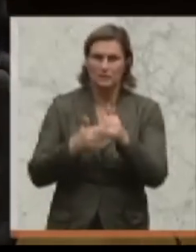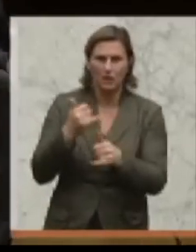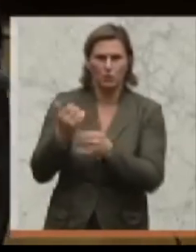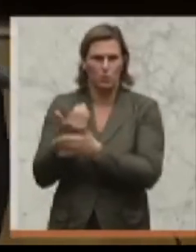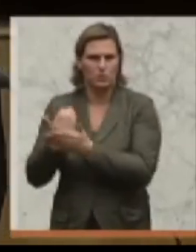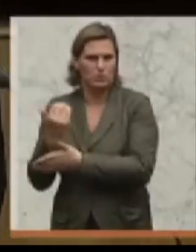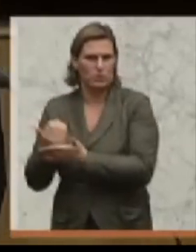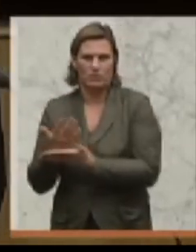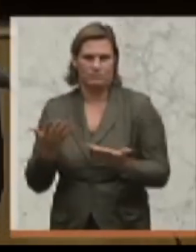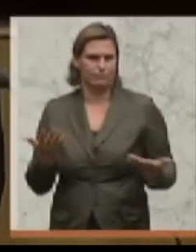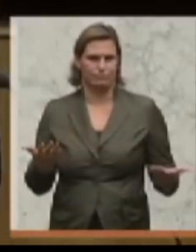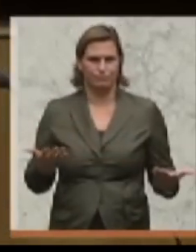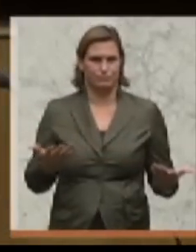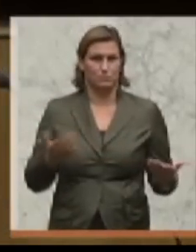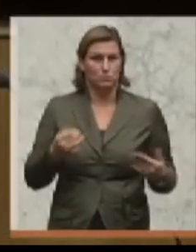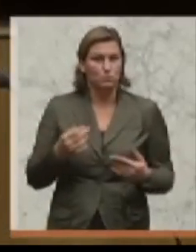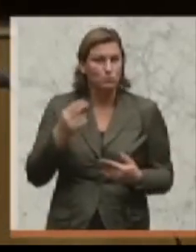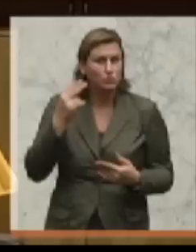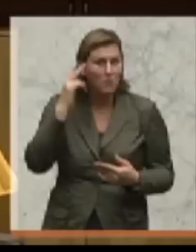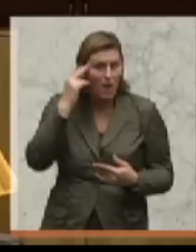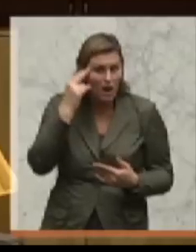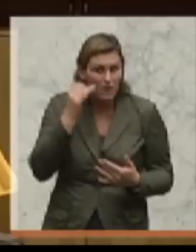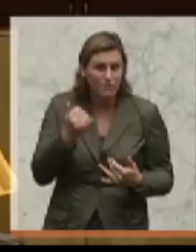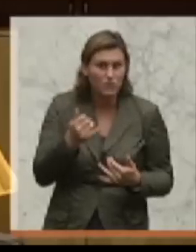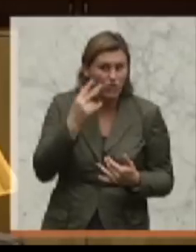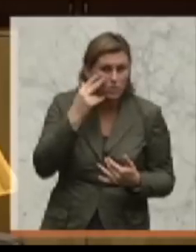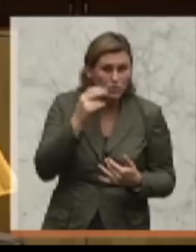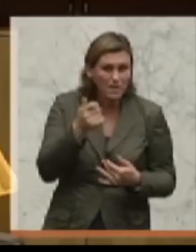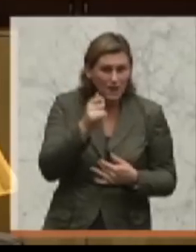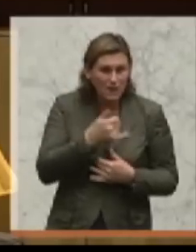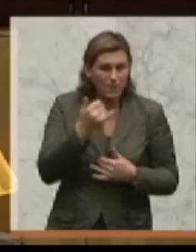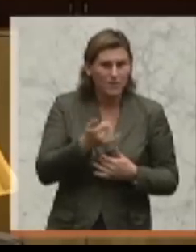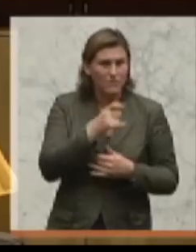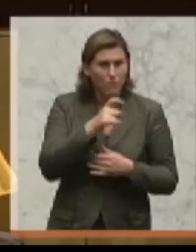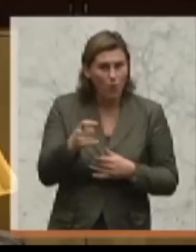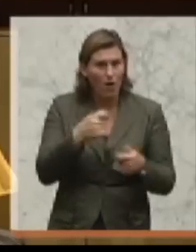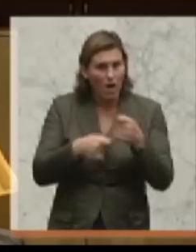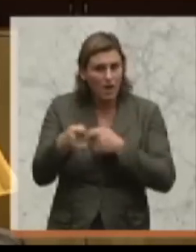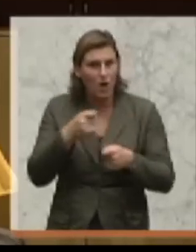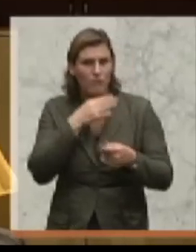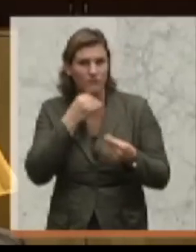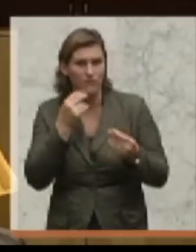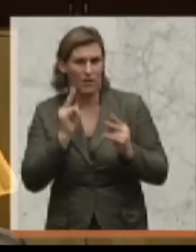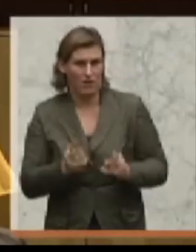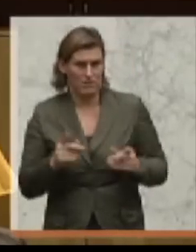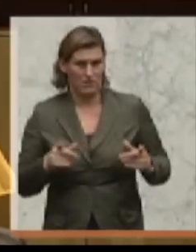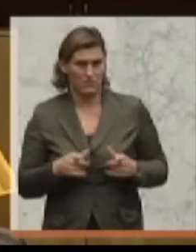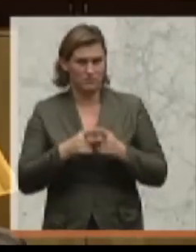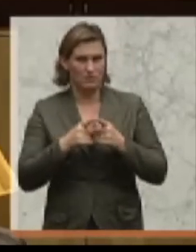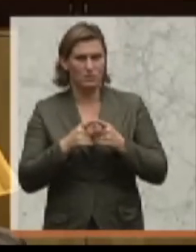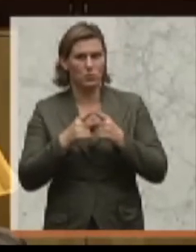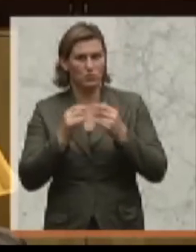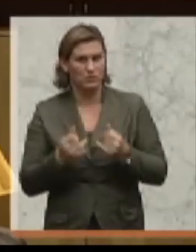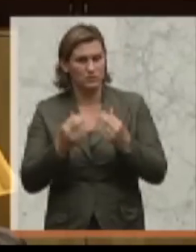Sie müssen vom wöchentlichen Einkauf ausgehen. Und da haben wir jetzt eine Inflationsrate von weit über 4 Prozent, die laut Experten und